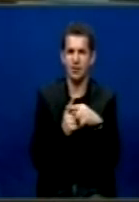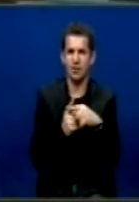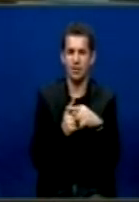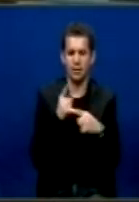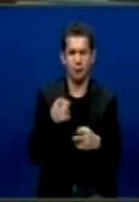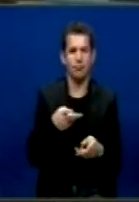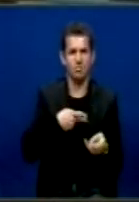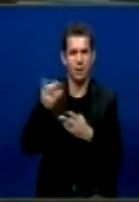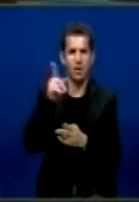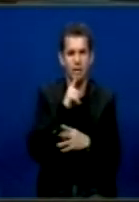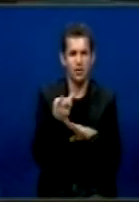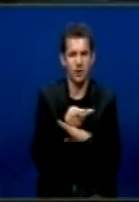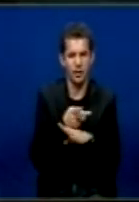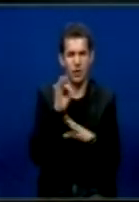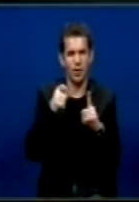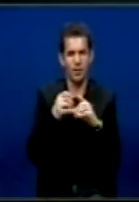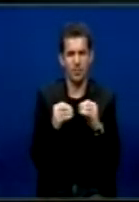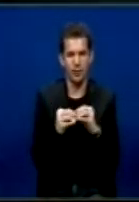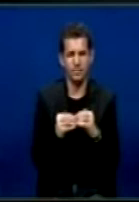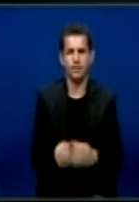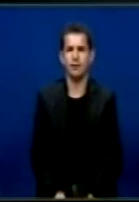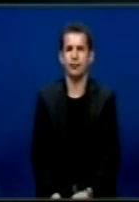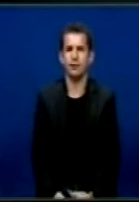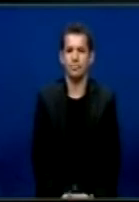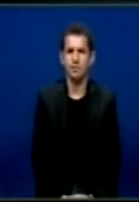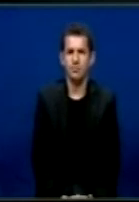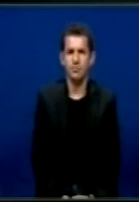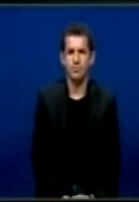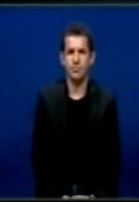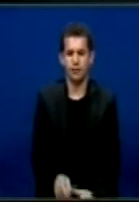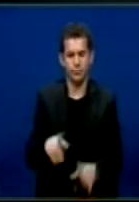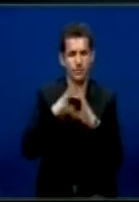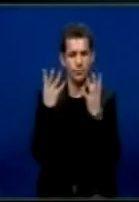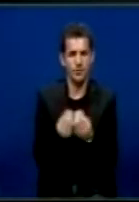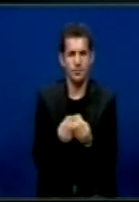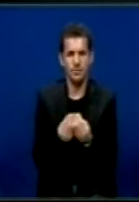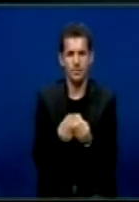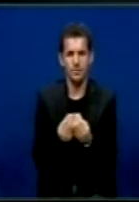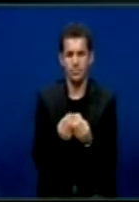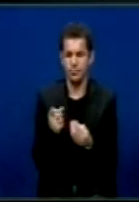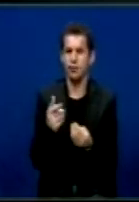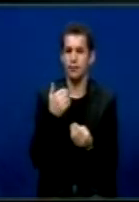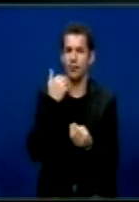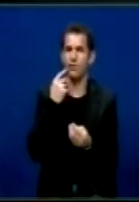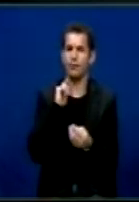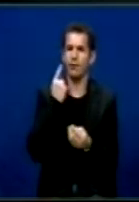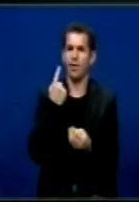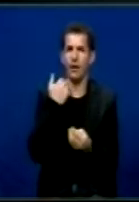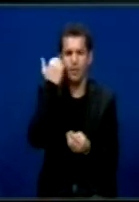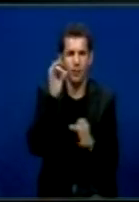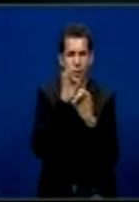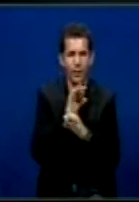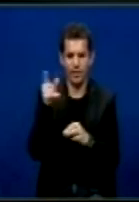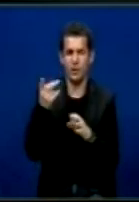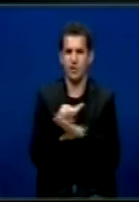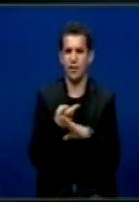Kontijentet dërgojën si pas shtetëve në KKB, pra ndaj po i them këto. Pra, gjitha kjo dërgojë duket shumë e pamoralshme nga nga e rumanisë e cila është